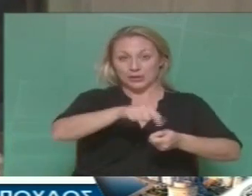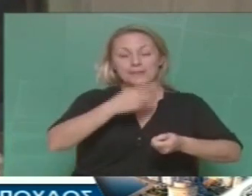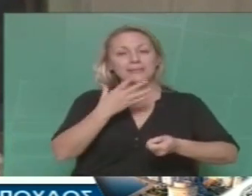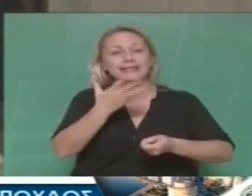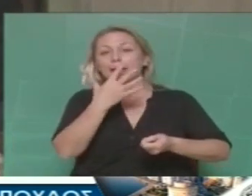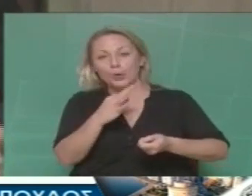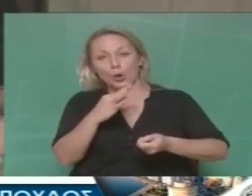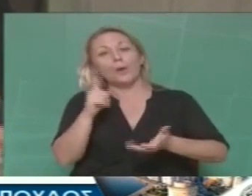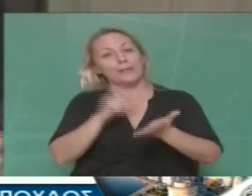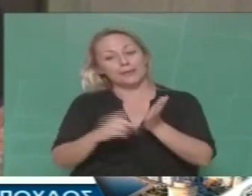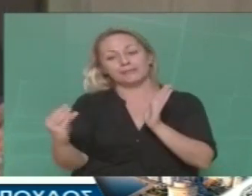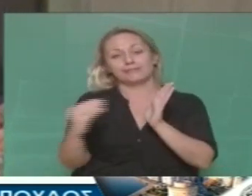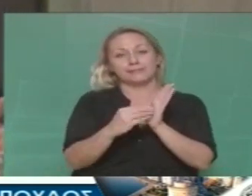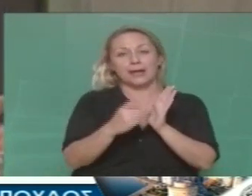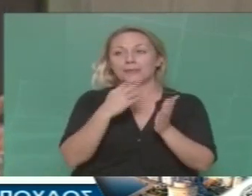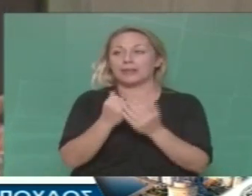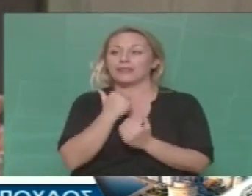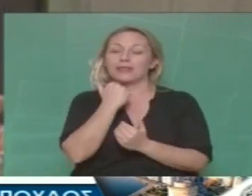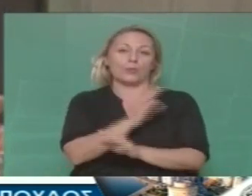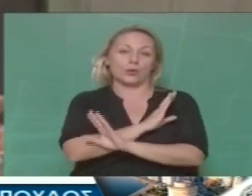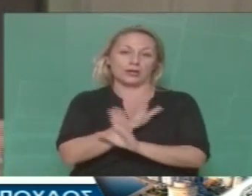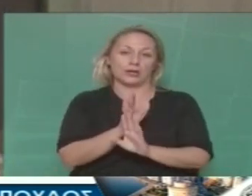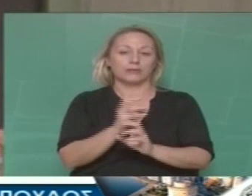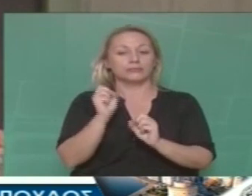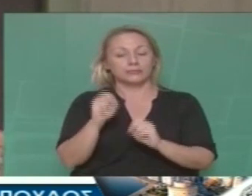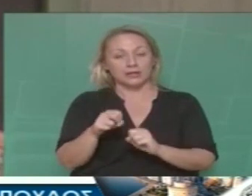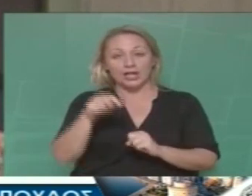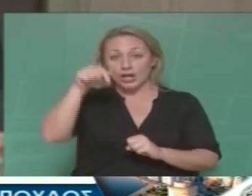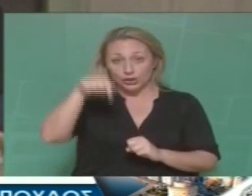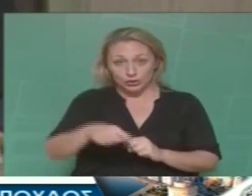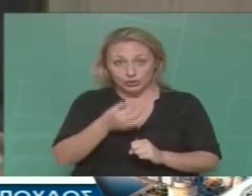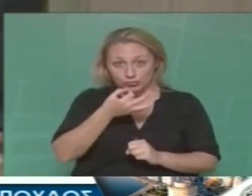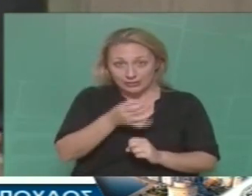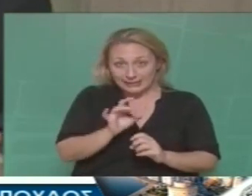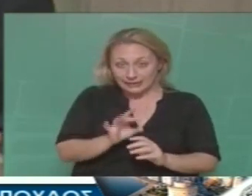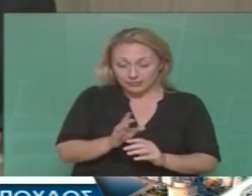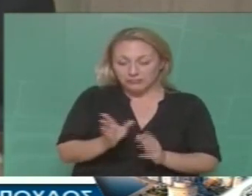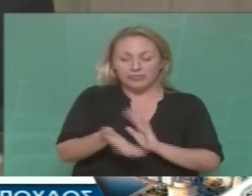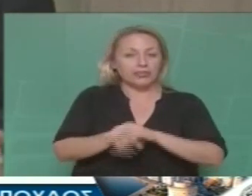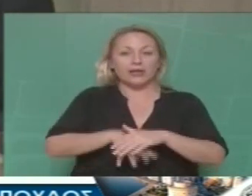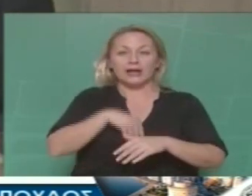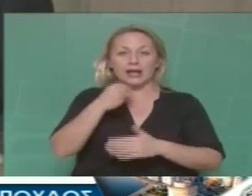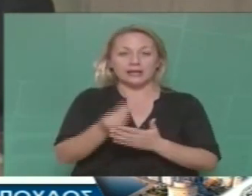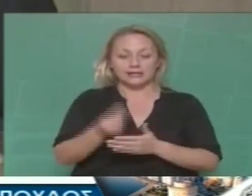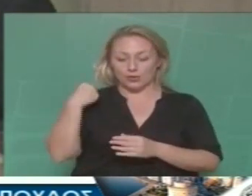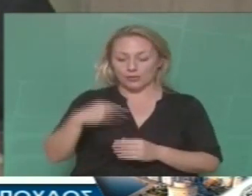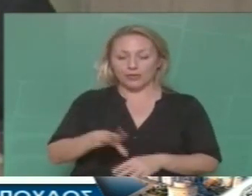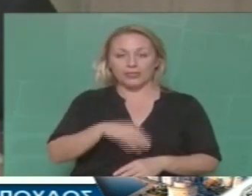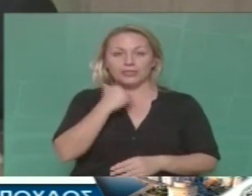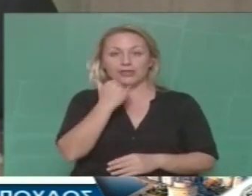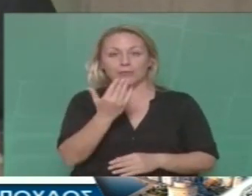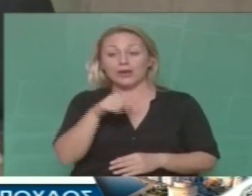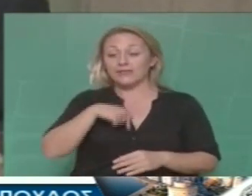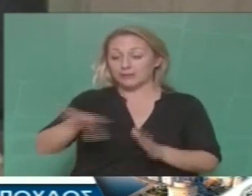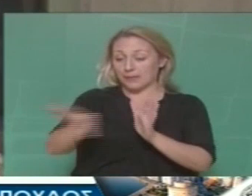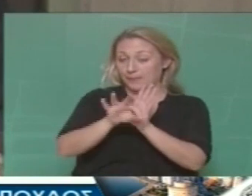λέσεις ότι αιτιολογήσεις, ότι δεν μπορεί ο Δήμος. Σημείω όμως τι τι ακριβώς δεν μπορεί ο Δήμος. Έκανε κάποιες προσλήψεις, δεν το αρκούνε,